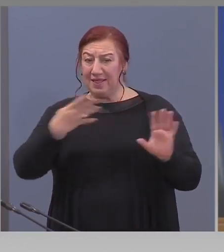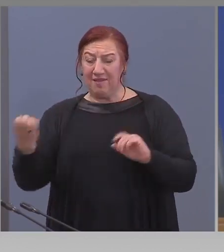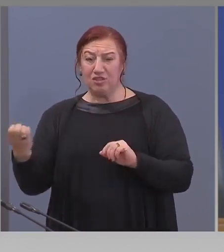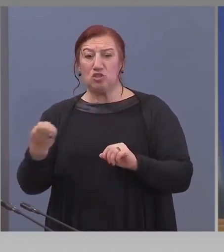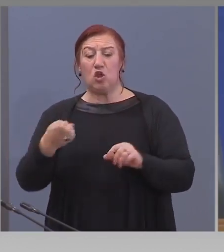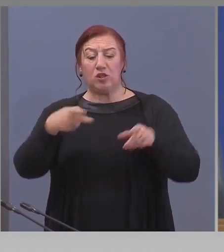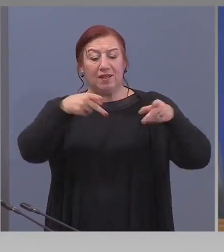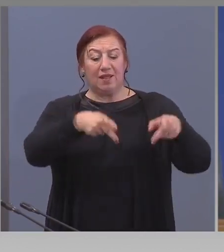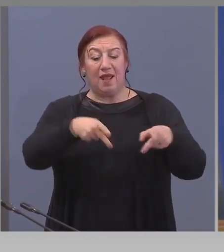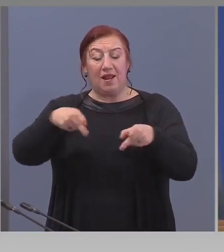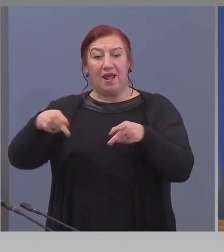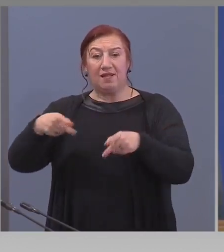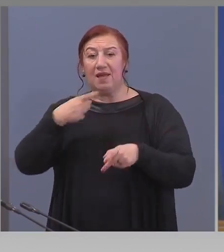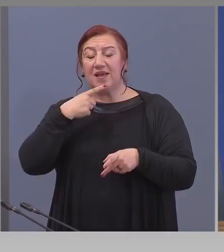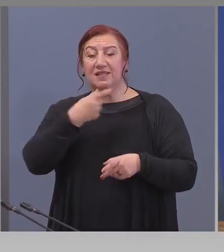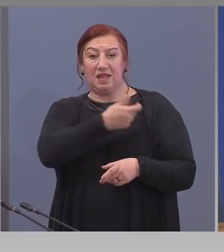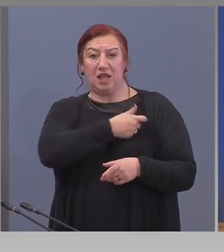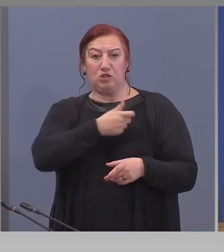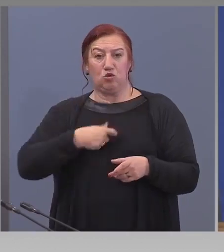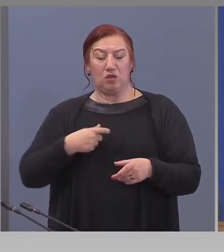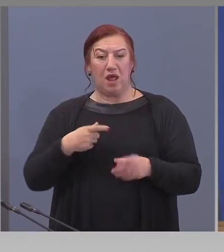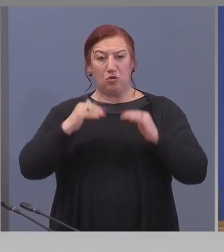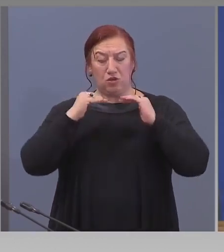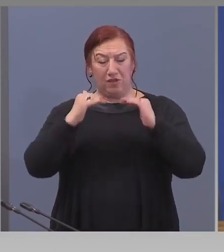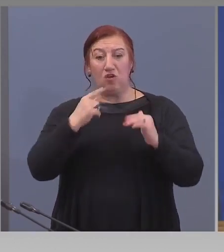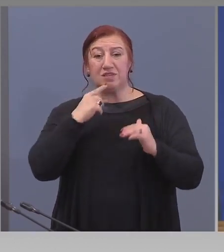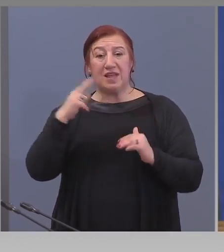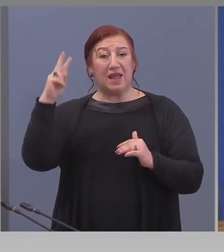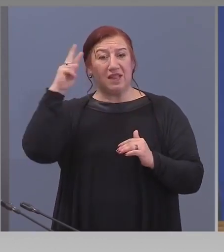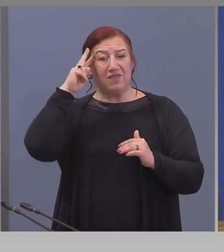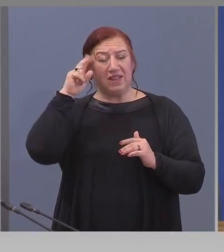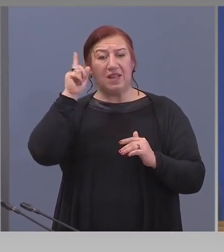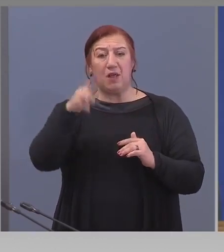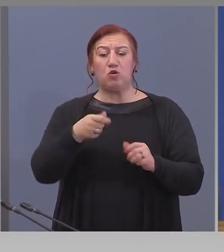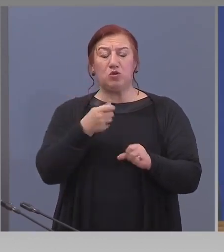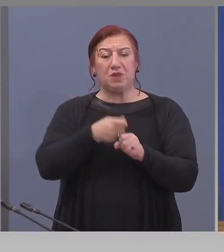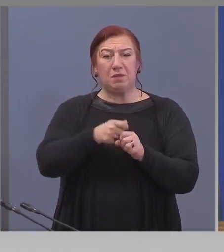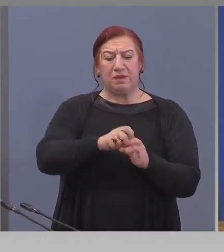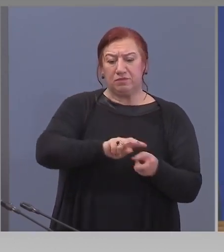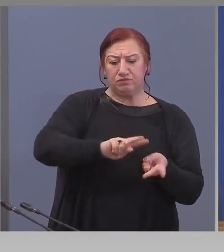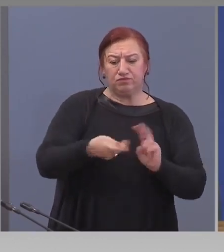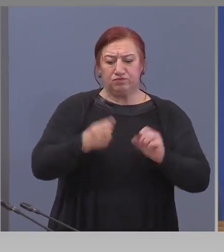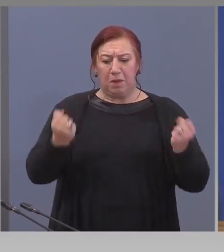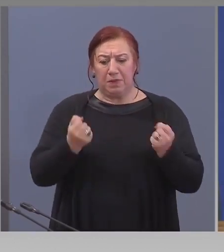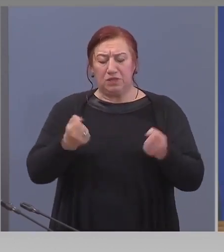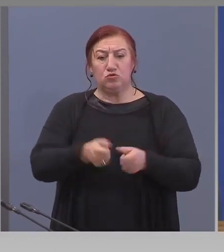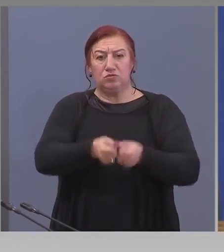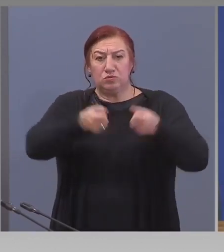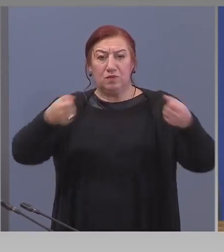ниво. За два дена могат да станат над 2000. Така че няма никакъв проблем.